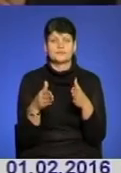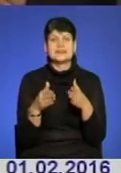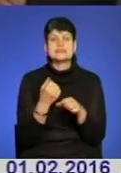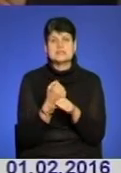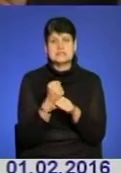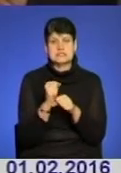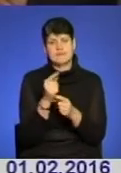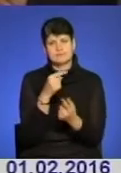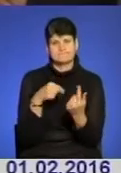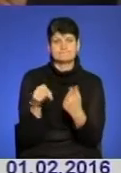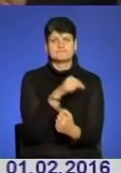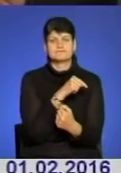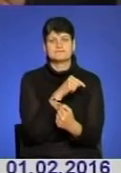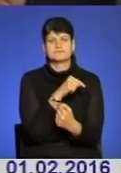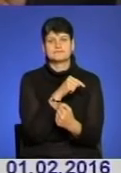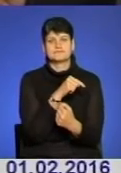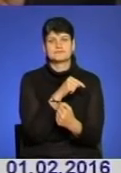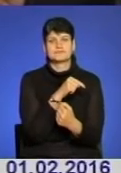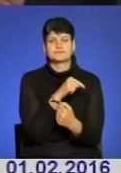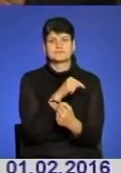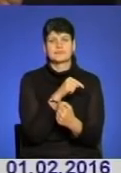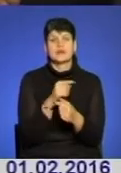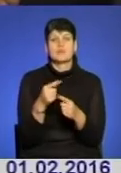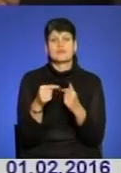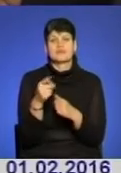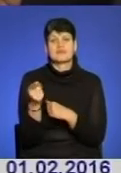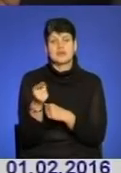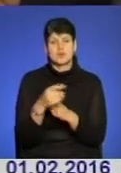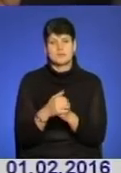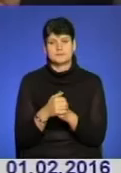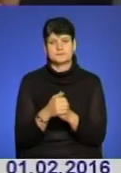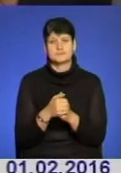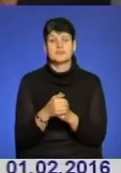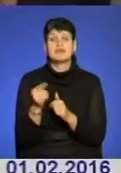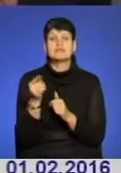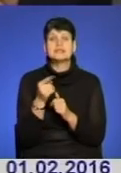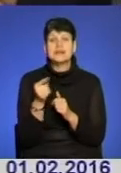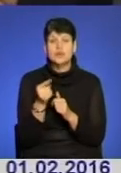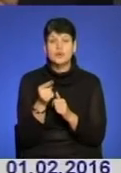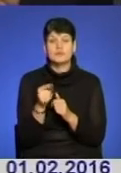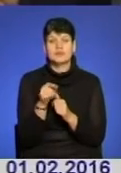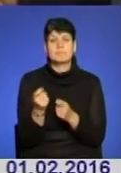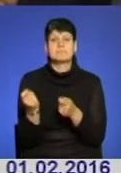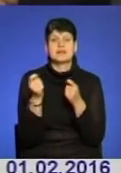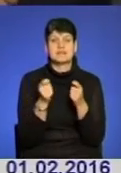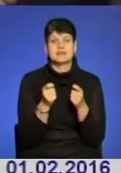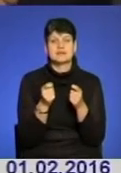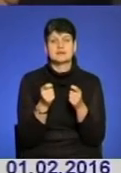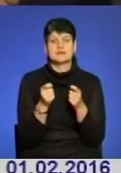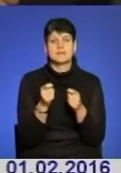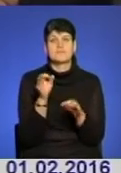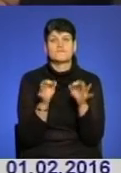заставила його повернутися в Тернопіль. В Тернопіль вони привезли його під